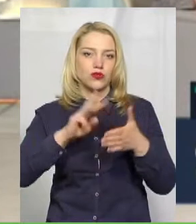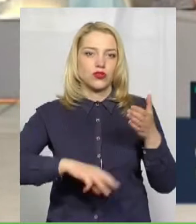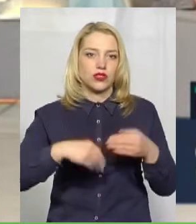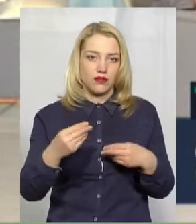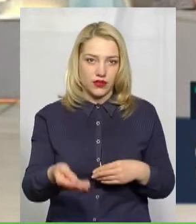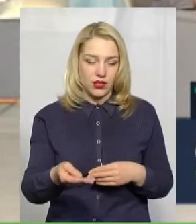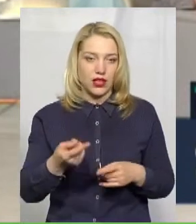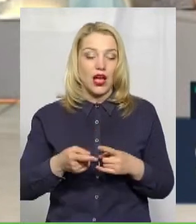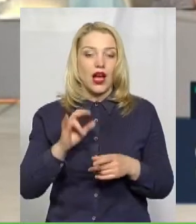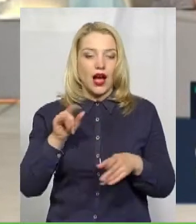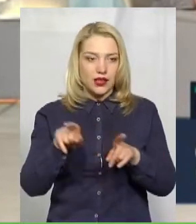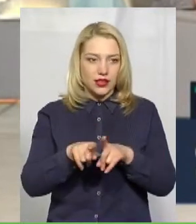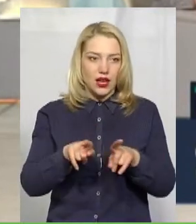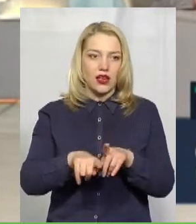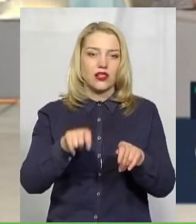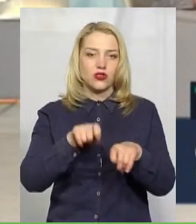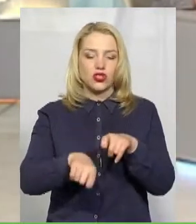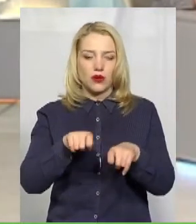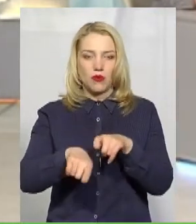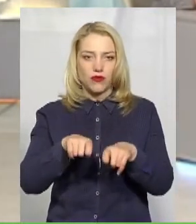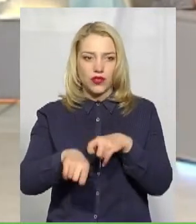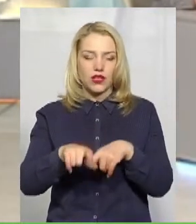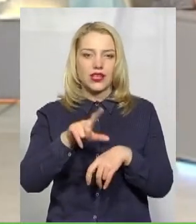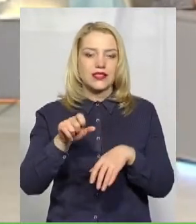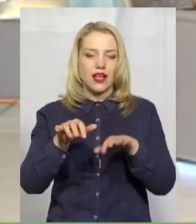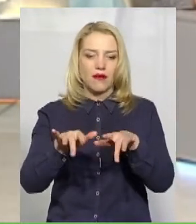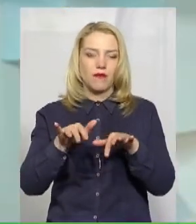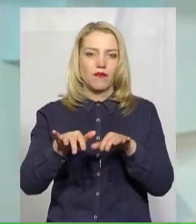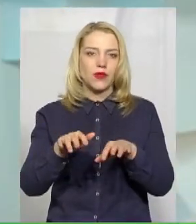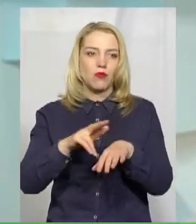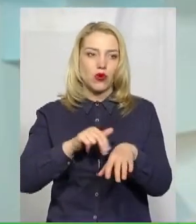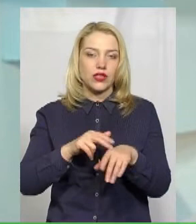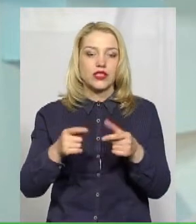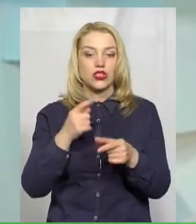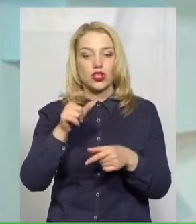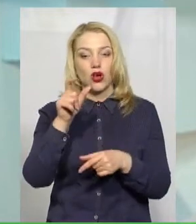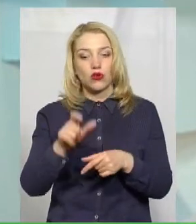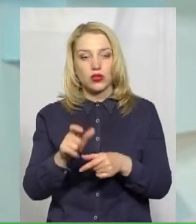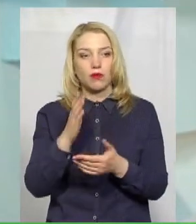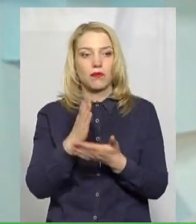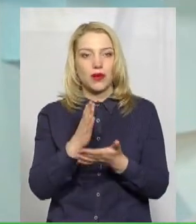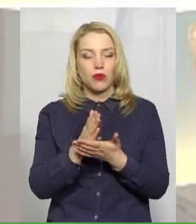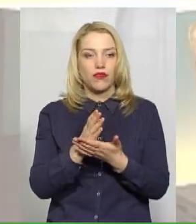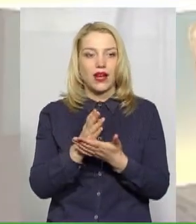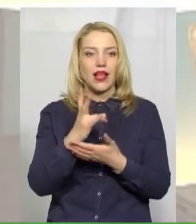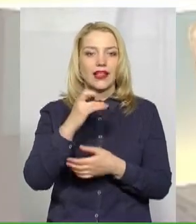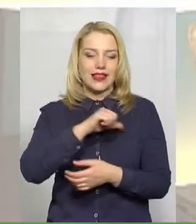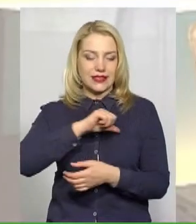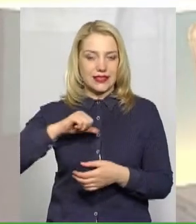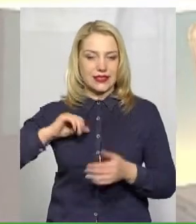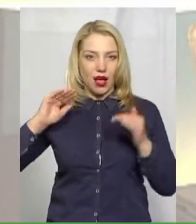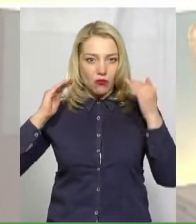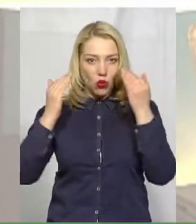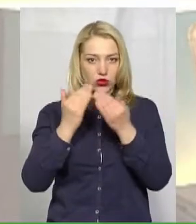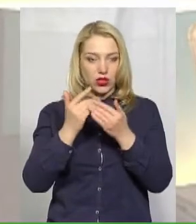перевірка за наявним інформаційним пошковим базам національної поліції, чи особа перебуває на самоізоляції,